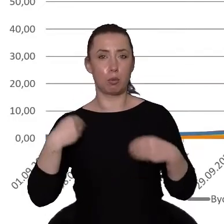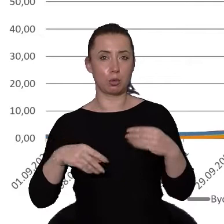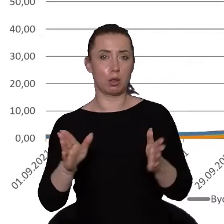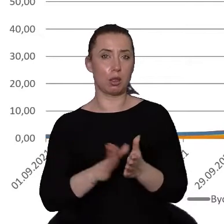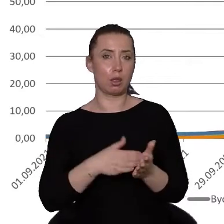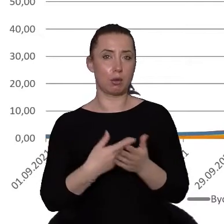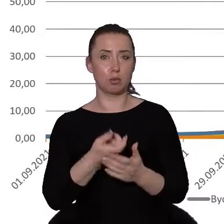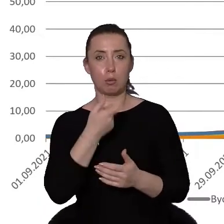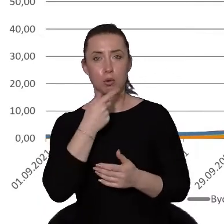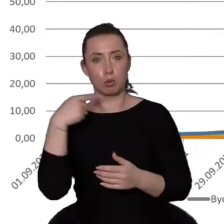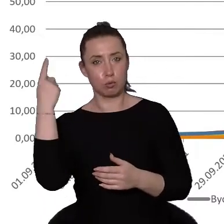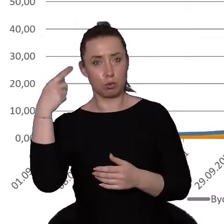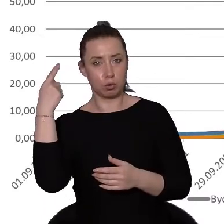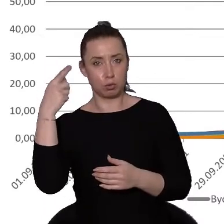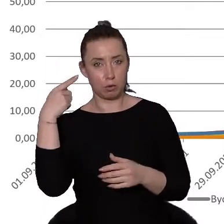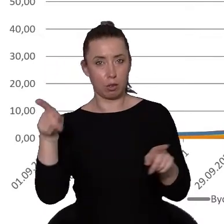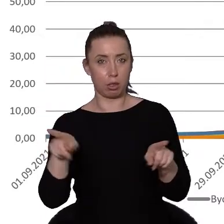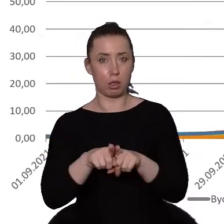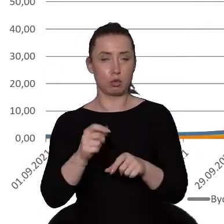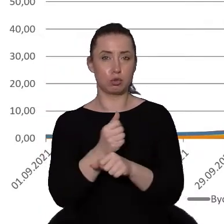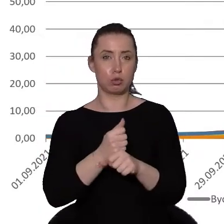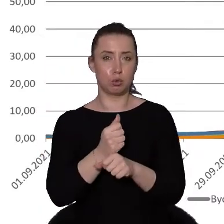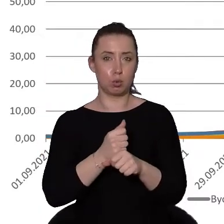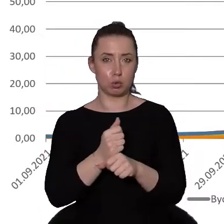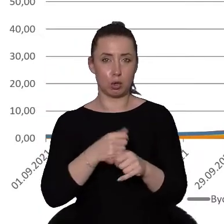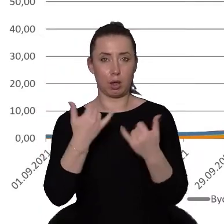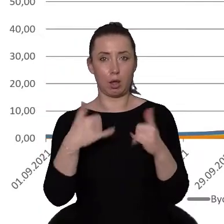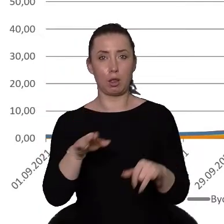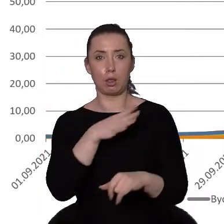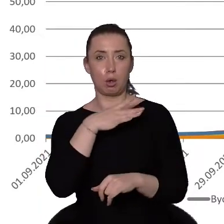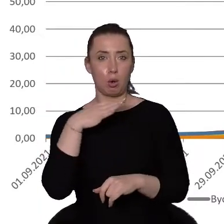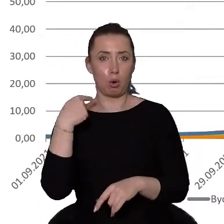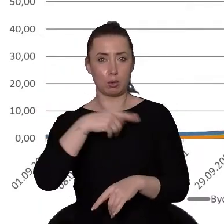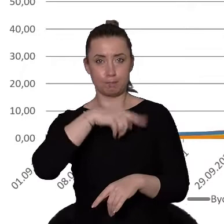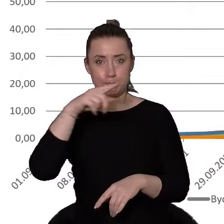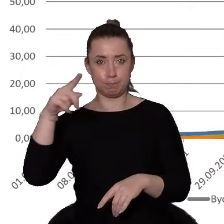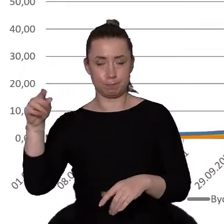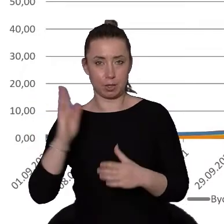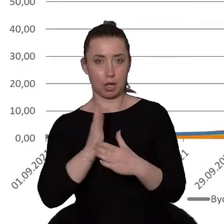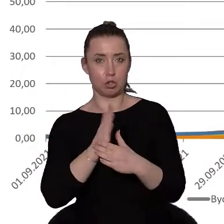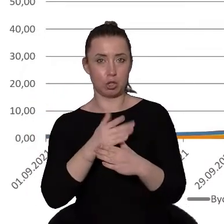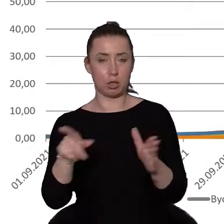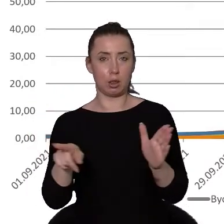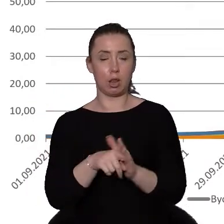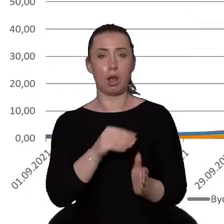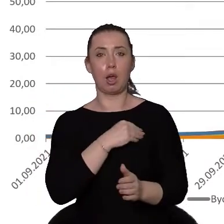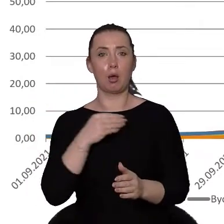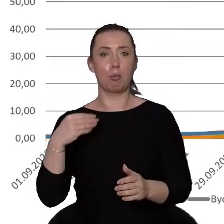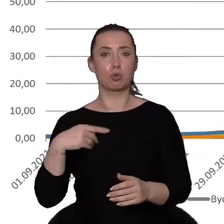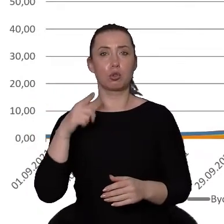Bydgoszcz, Włocławek i Grudziądz z innymi kolorami. Z kolei średnia dla Polski to